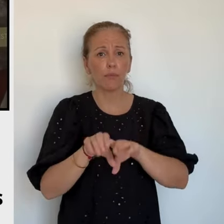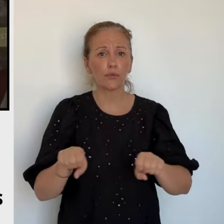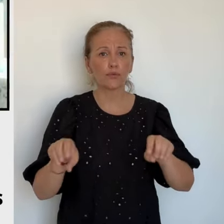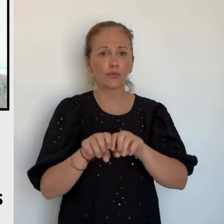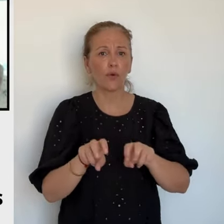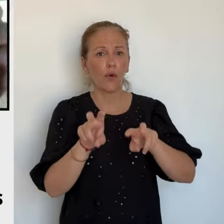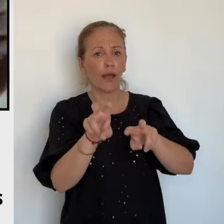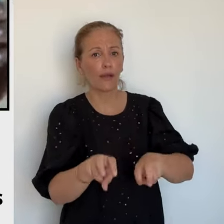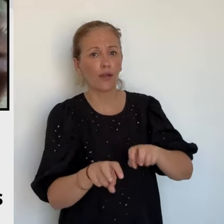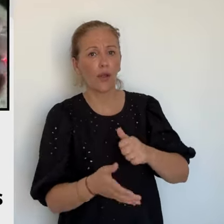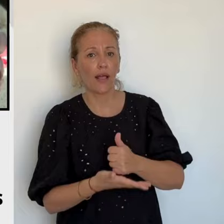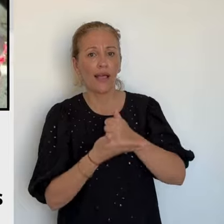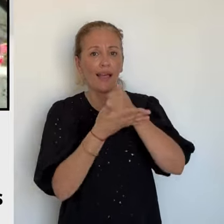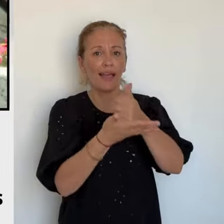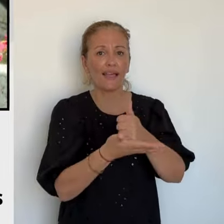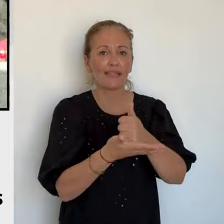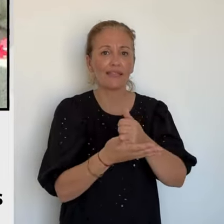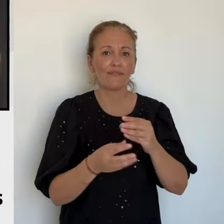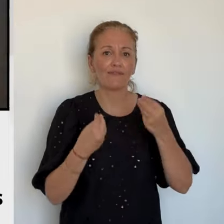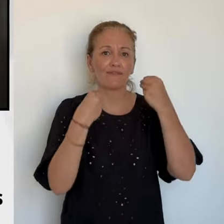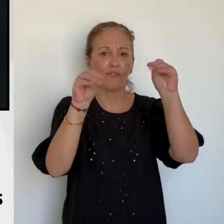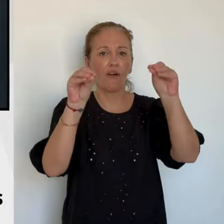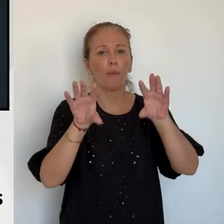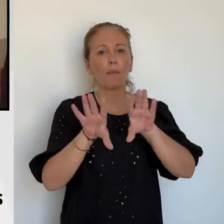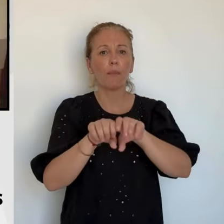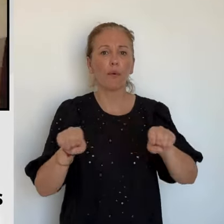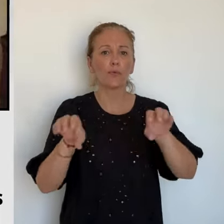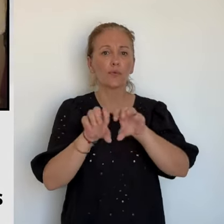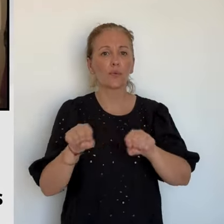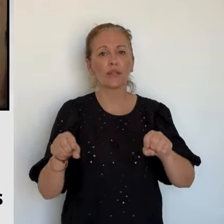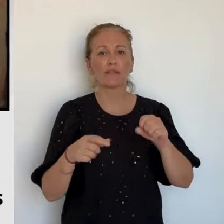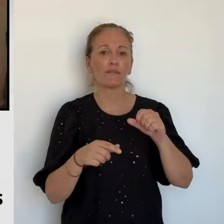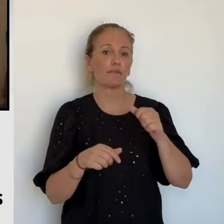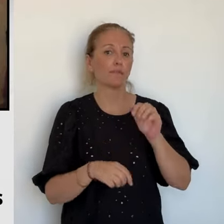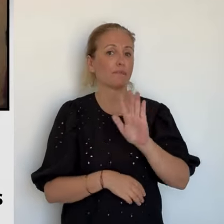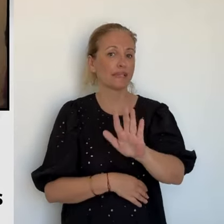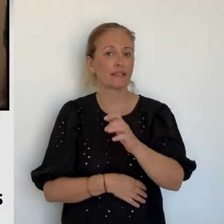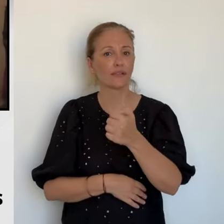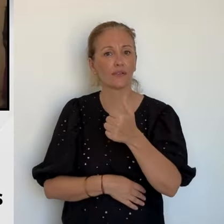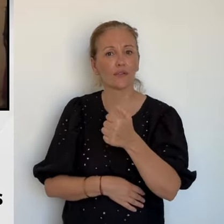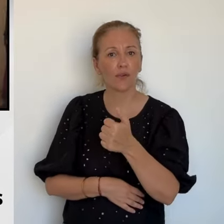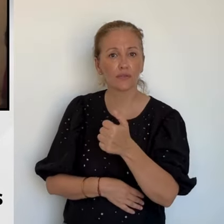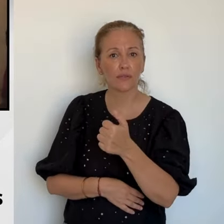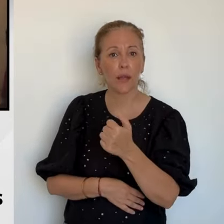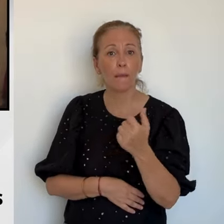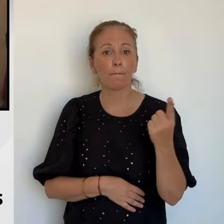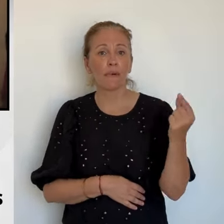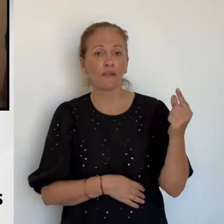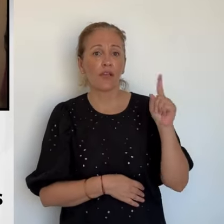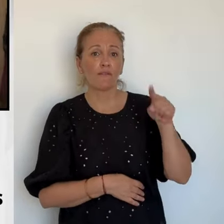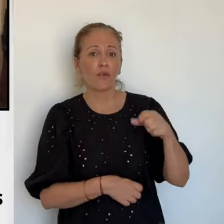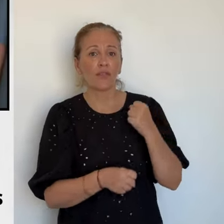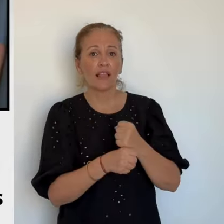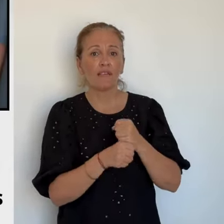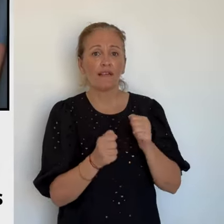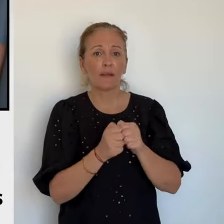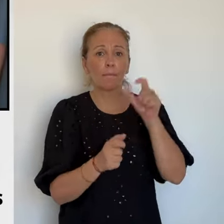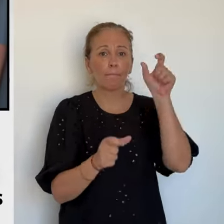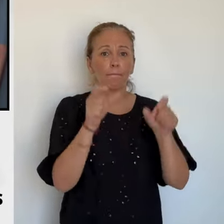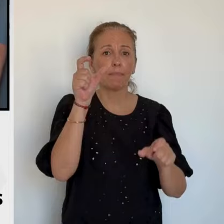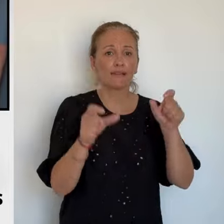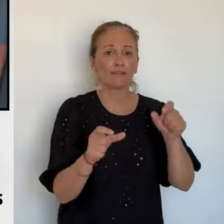production agricole, Gusti et Gortziga devraient aussi faciliter la commercialisation. Il faut créer ce partenariat avec des gens qui veulent jouer le jeu.